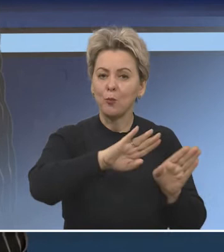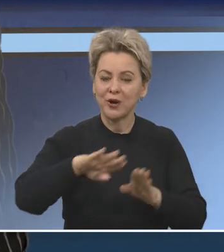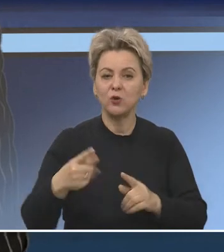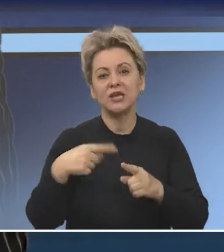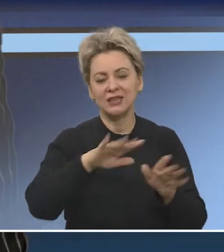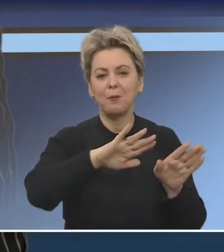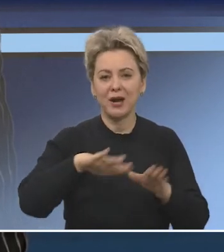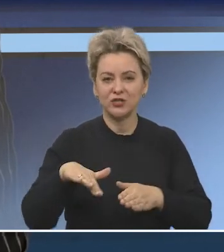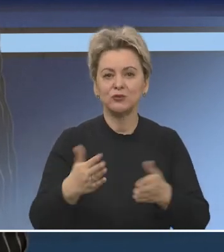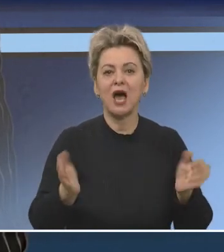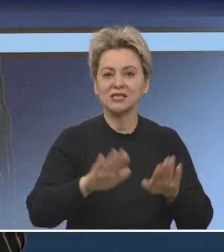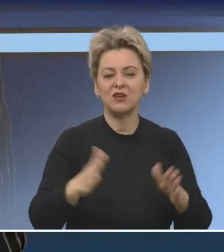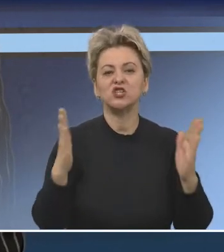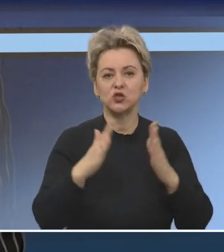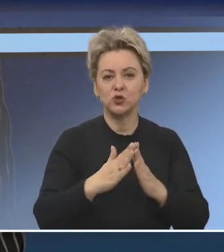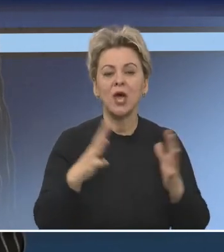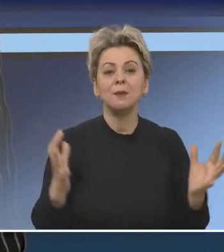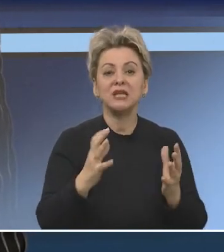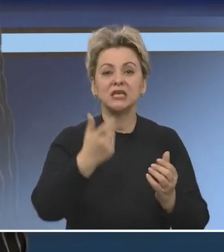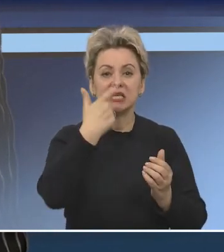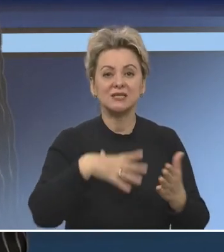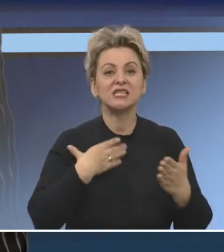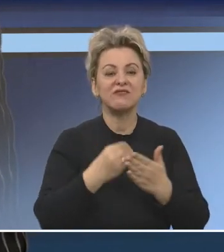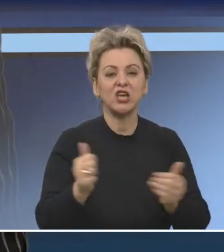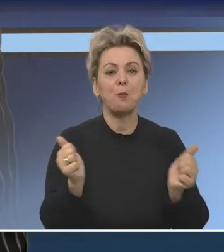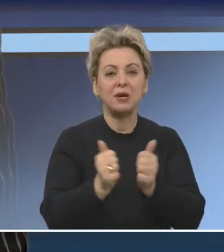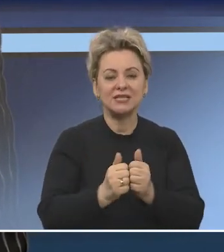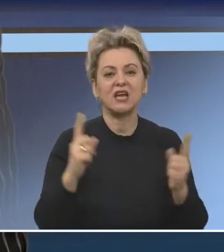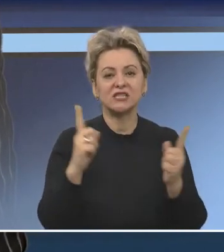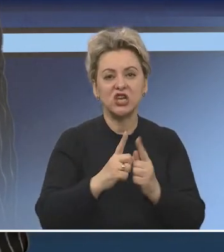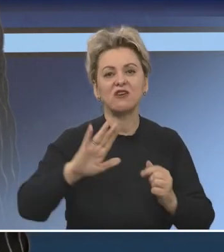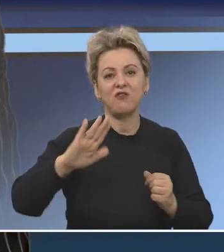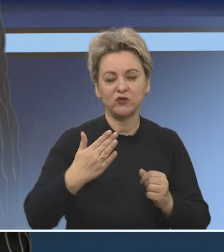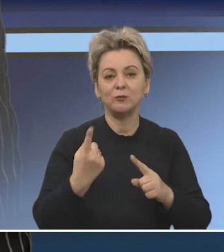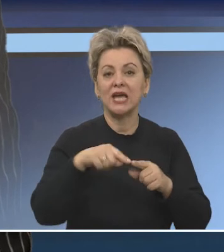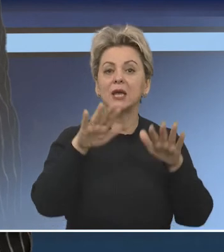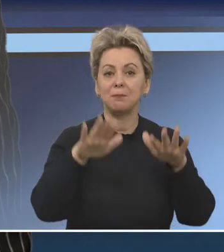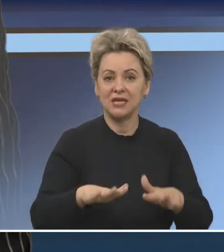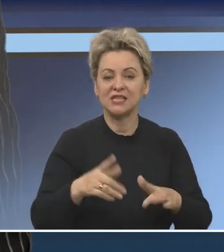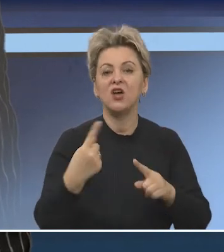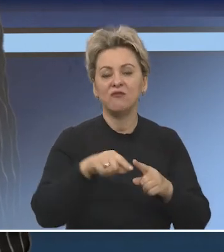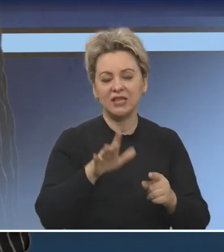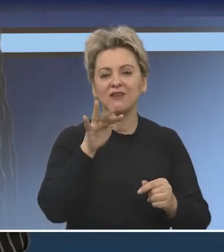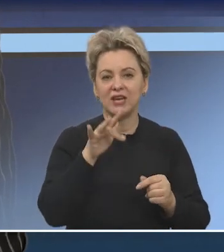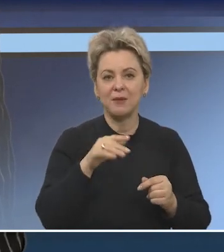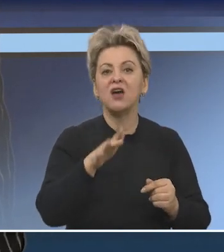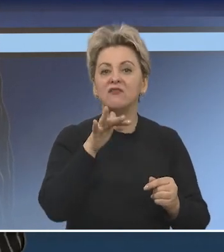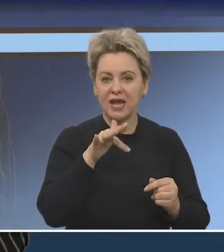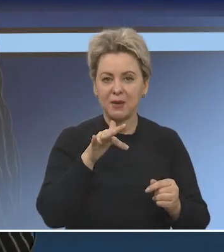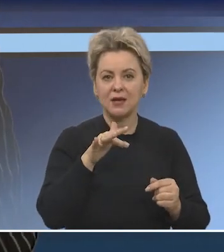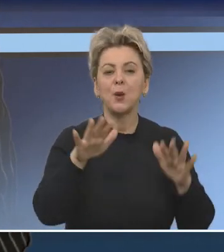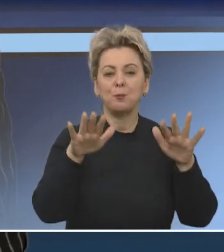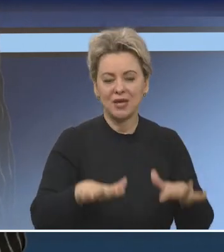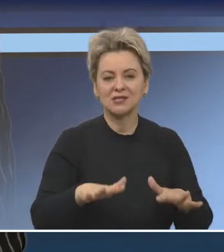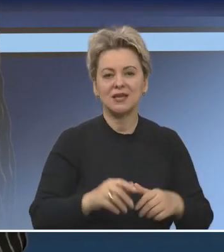все проходит и это пройдет. Оставайтесь дома. Берегите себя и своих близких. Встретимся во вторник на этом же месте в это же время.